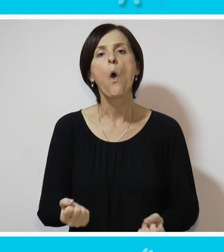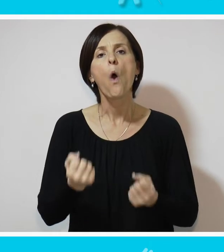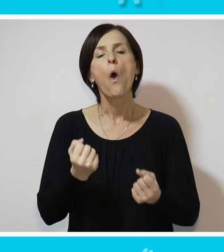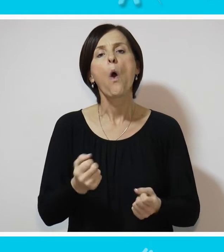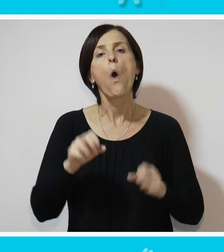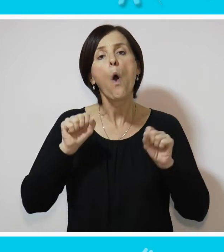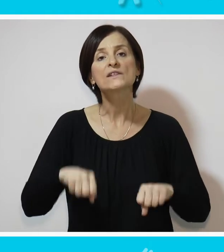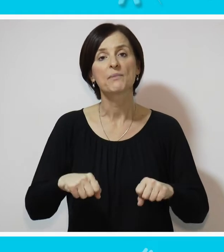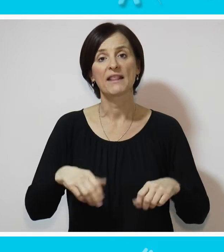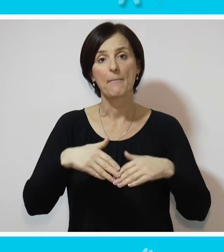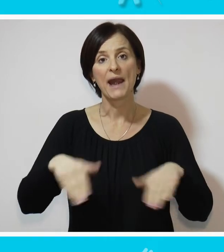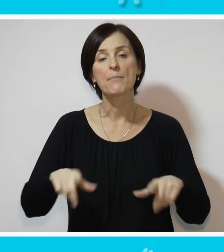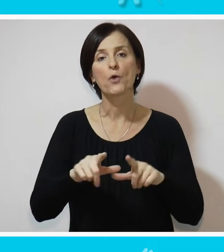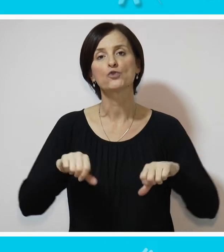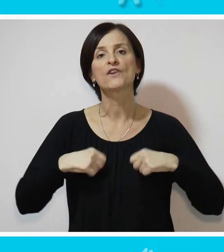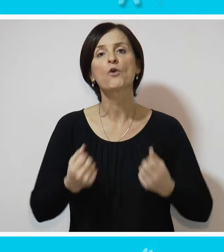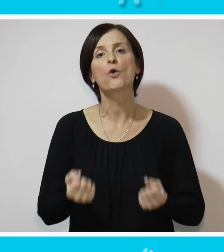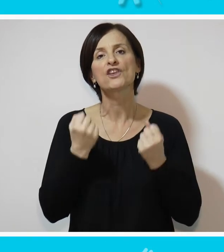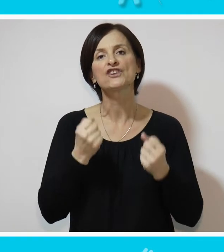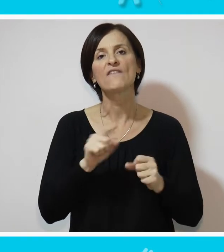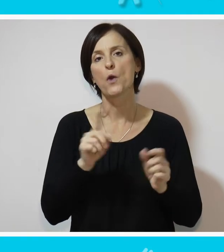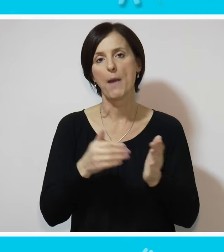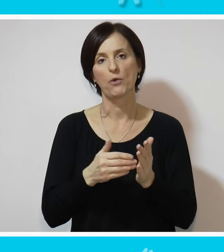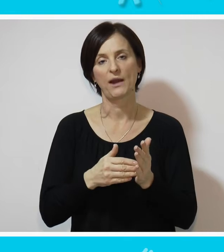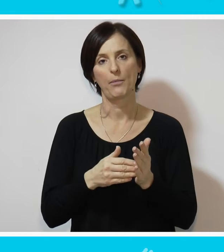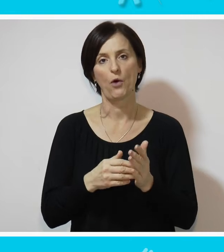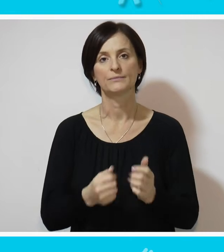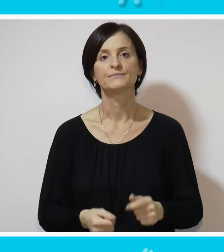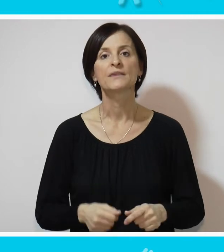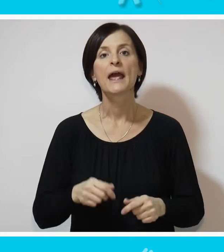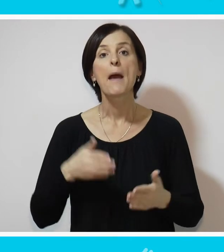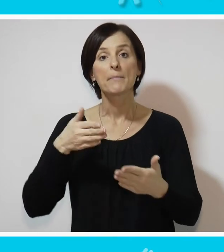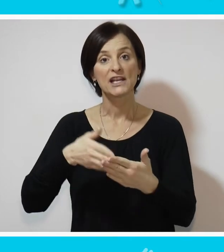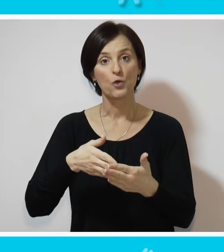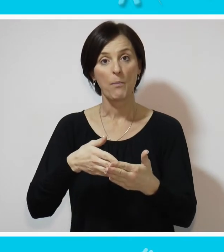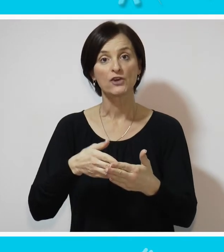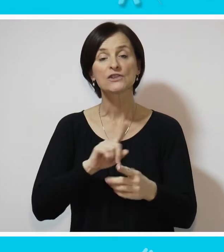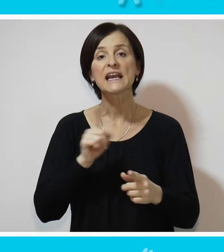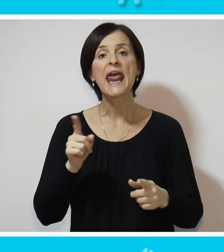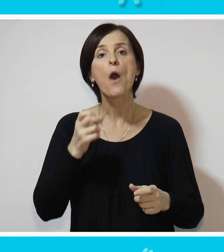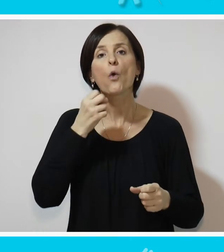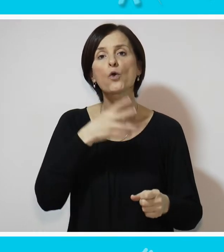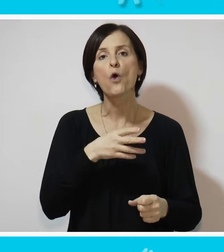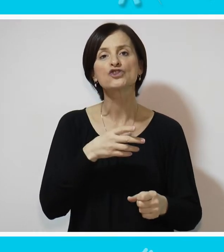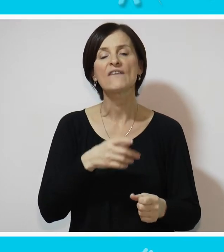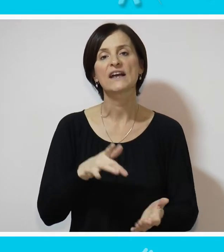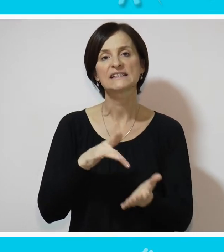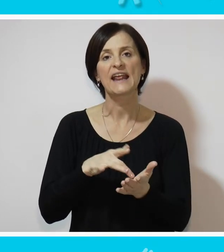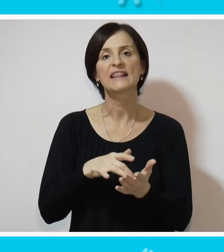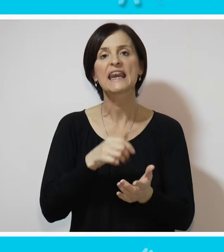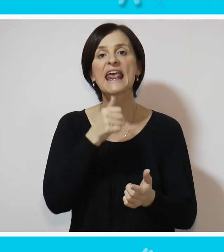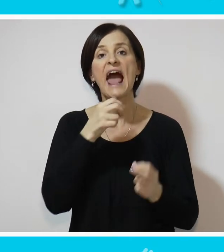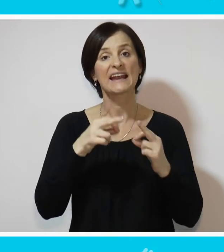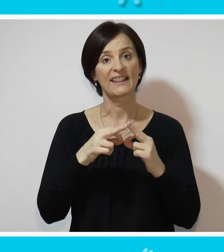ozbiljne prepreke u životu i otežavaju ga nepotrebno mnogo. Pristupačnost ne ugrožava urbane